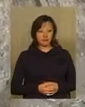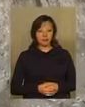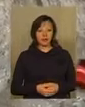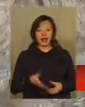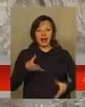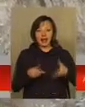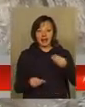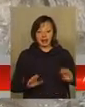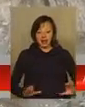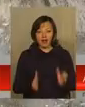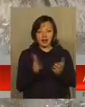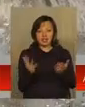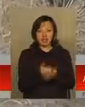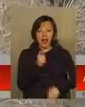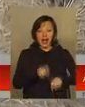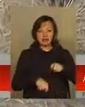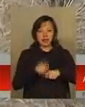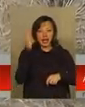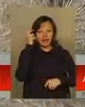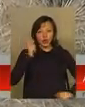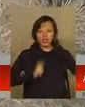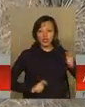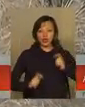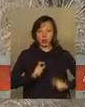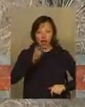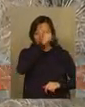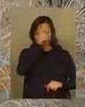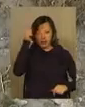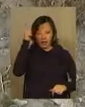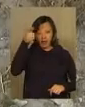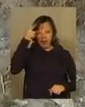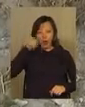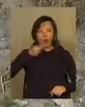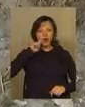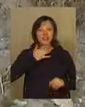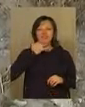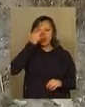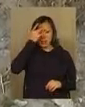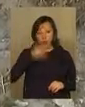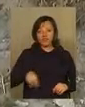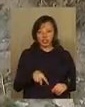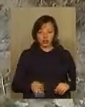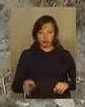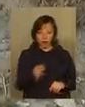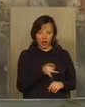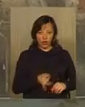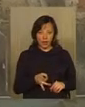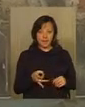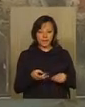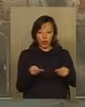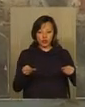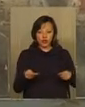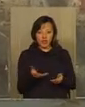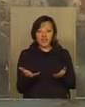Глиняний глек знайшла експедиція Київського інституту археології Академії наук України влітку в Русанівці Литичівського району. Посудину